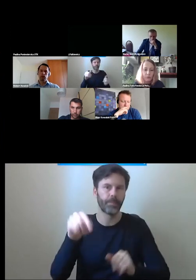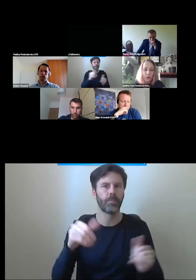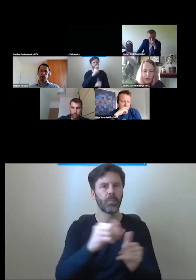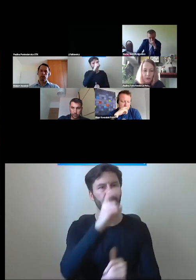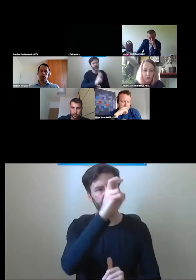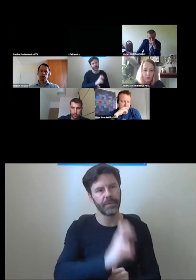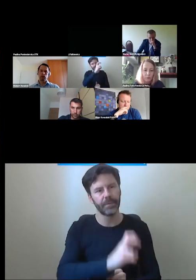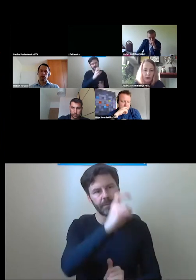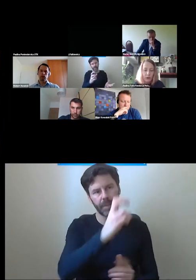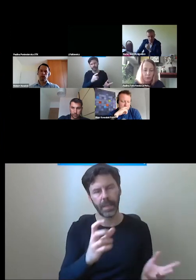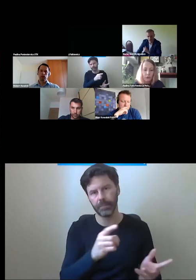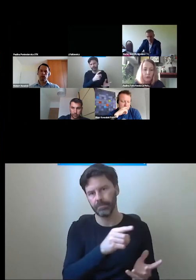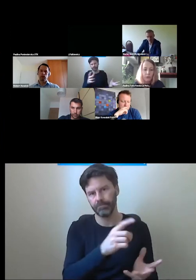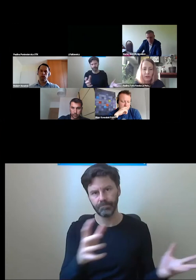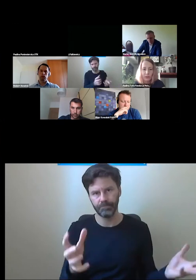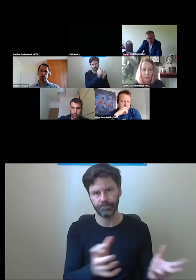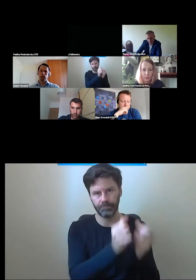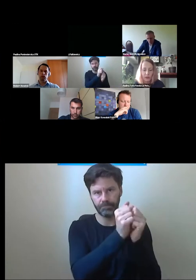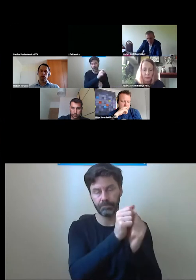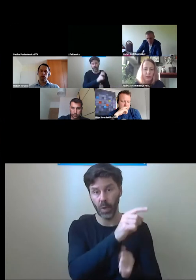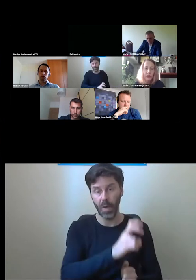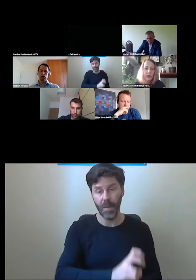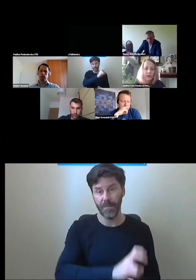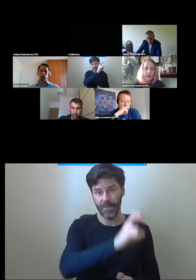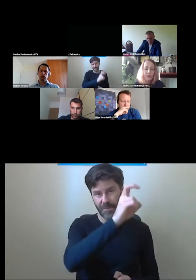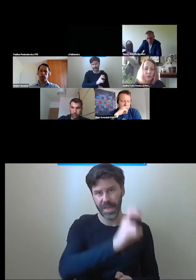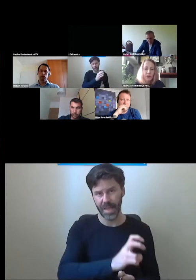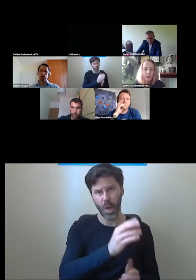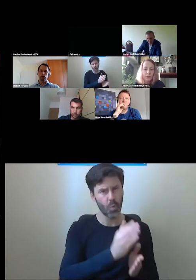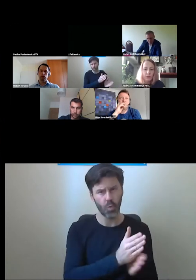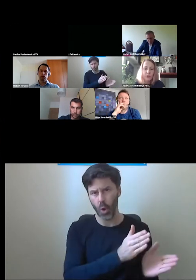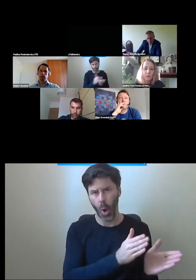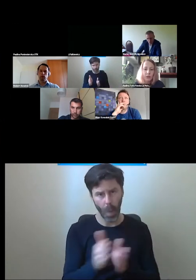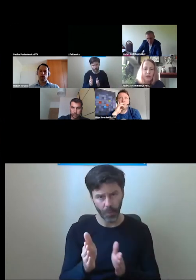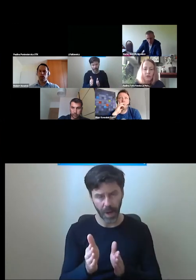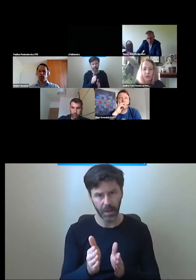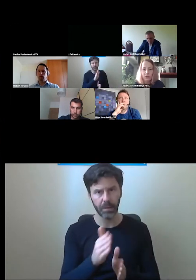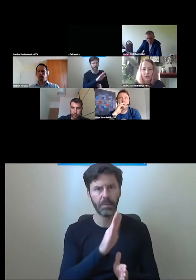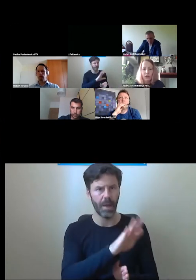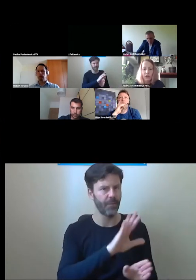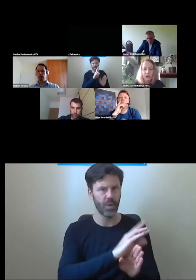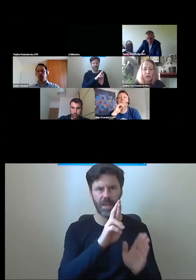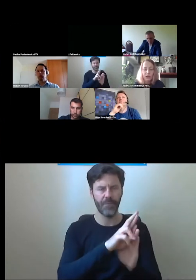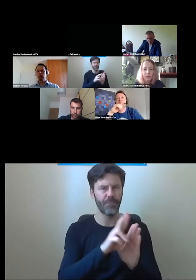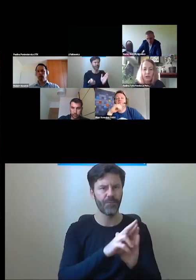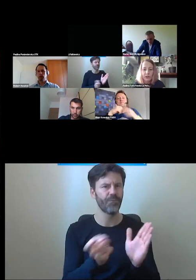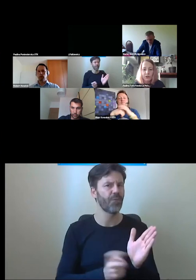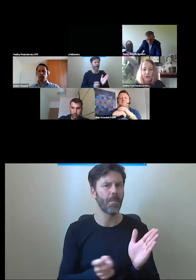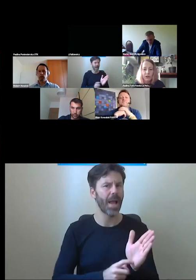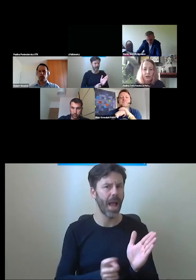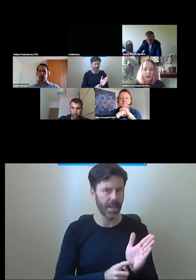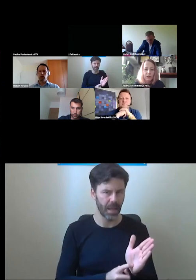od razu, jako produkt w sklepie powiedzmy, spełnia absolutnie wszystkie wymagania. To znaczy i w